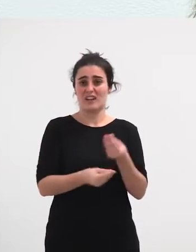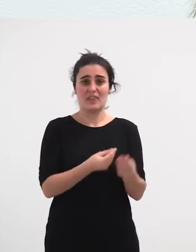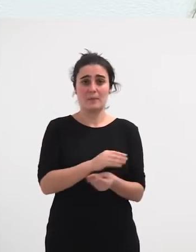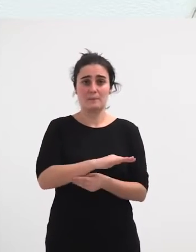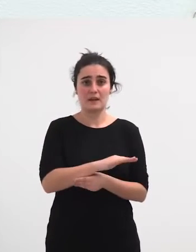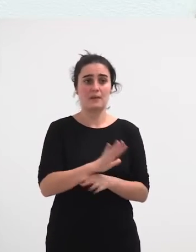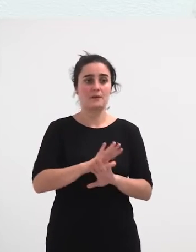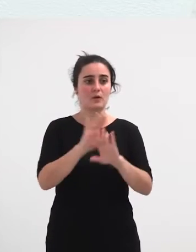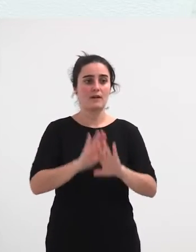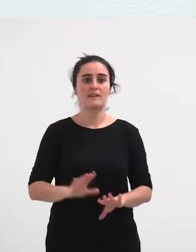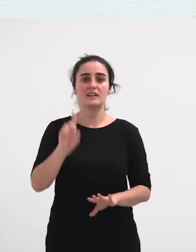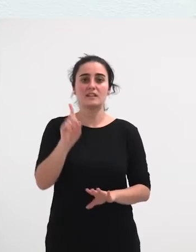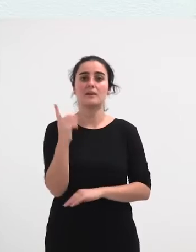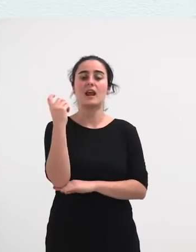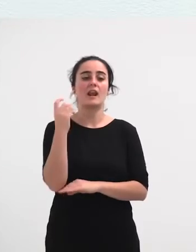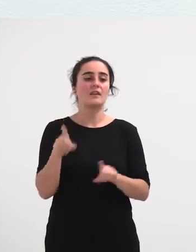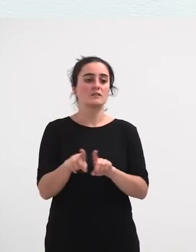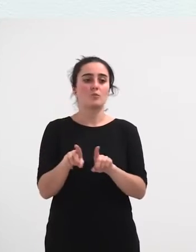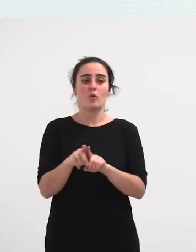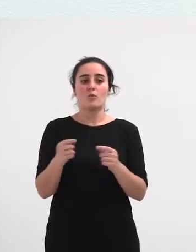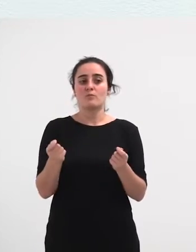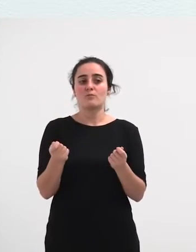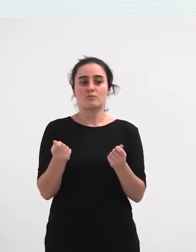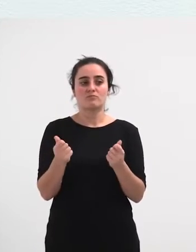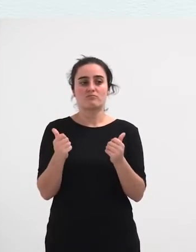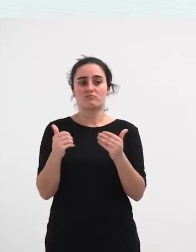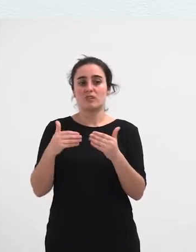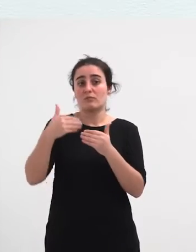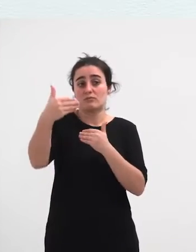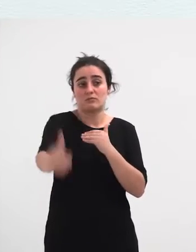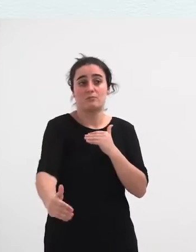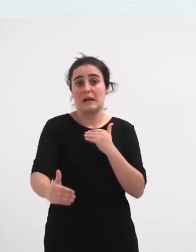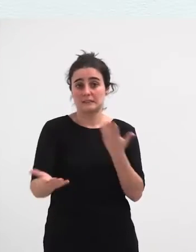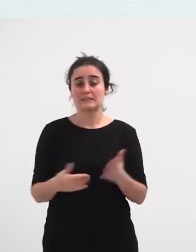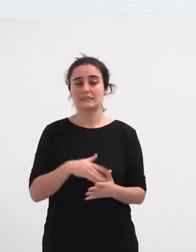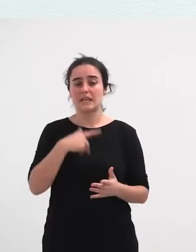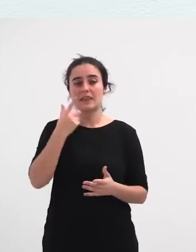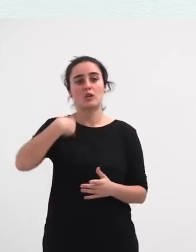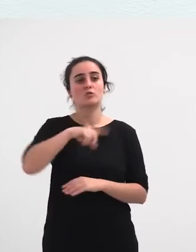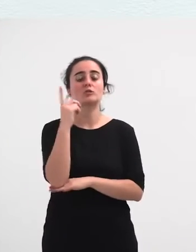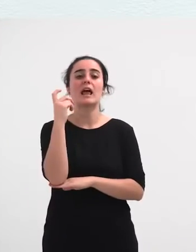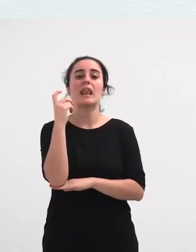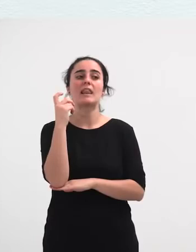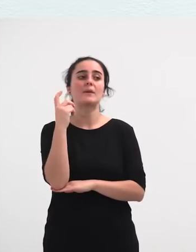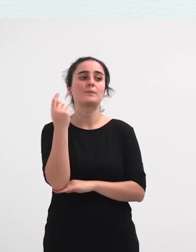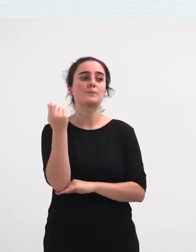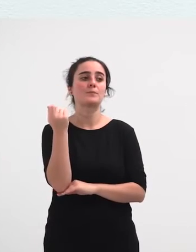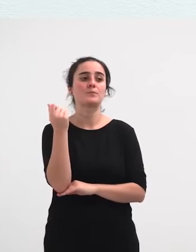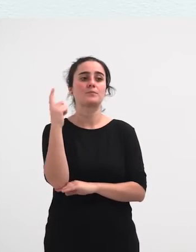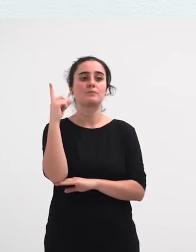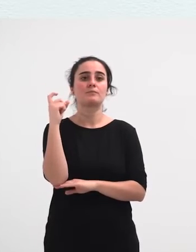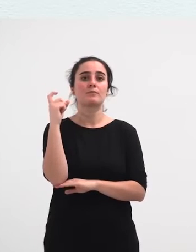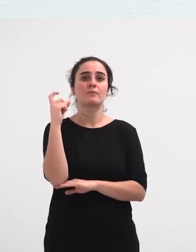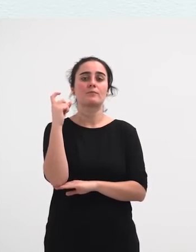doa. Orduan, guretzatea alardeak dira alardez harago doaz, guretzatea alardeak